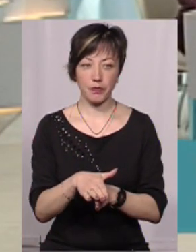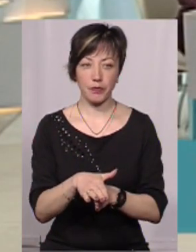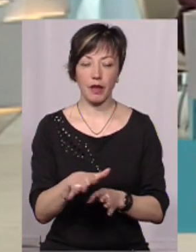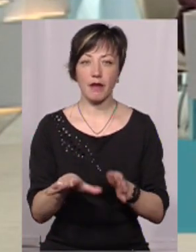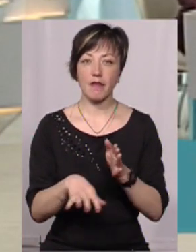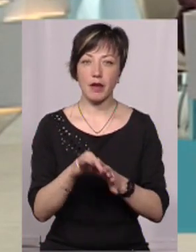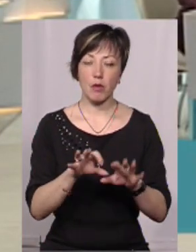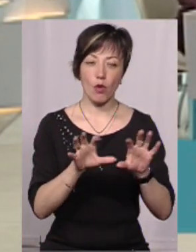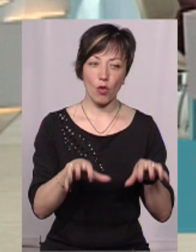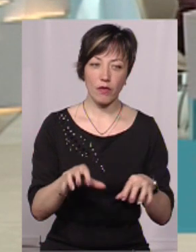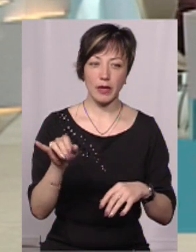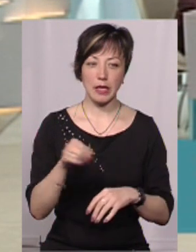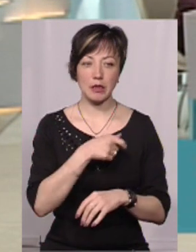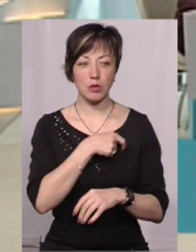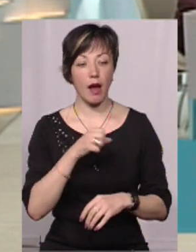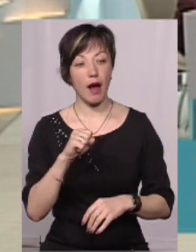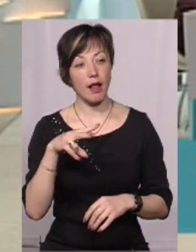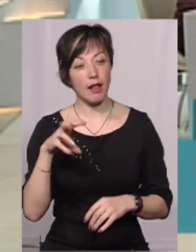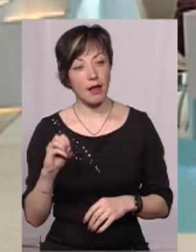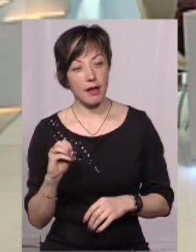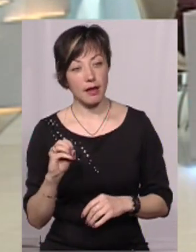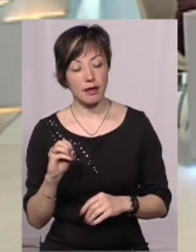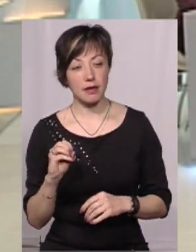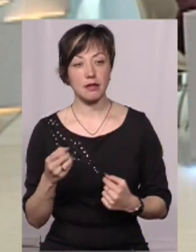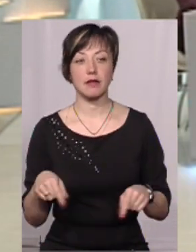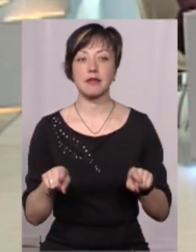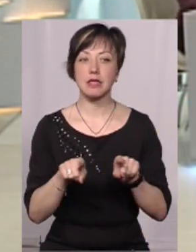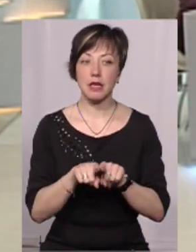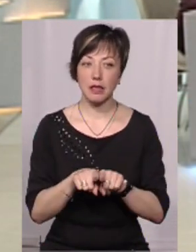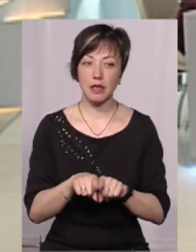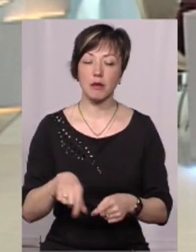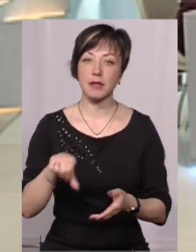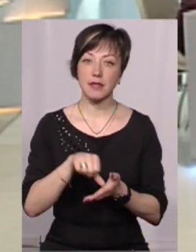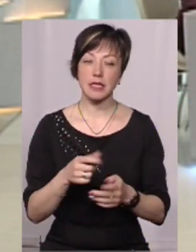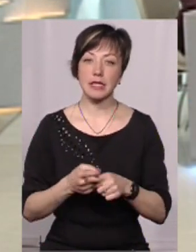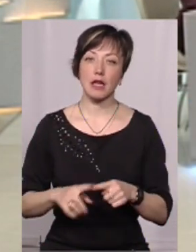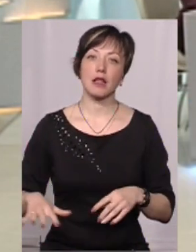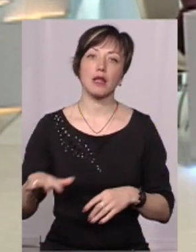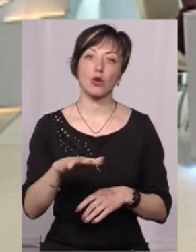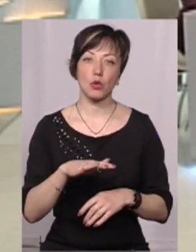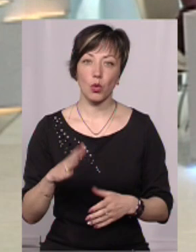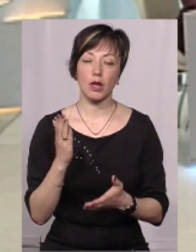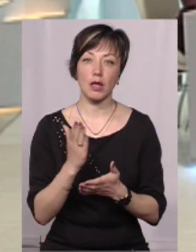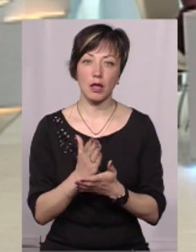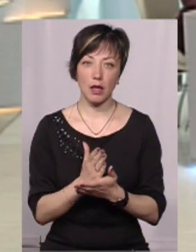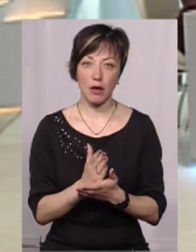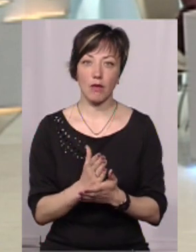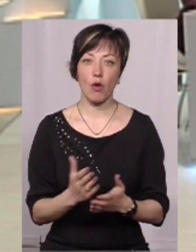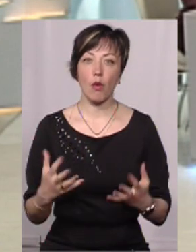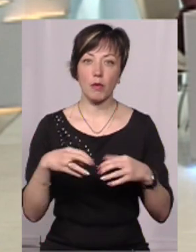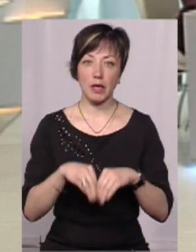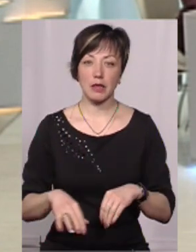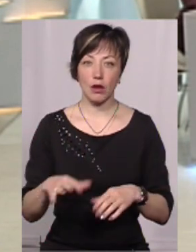вибір і голови, і депутатів. Але все-таки представництво цієї території є в об'єднаній